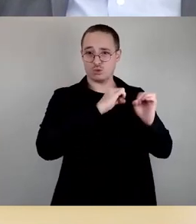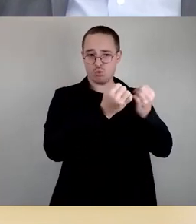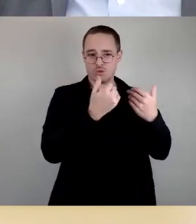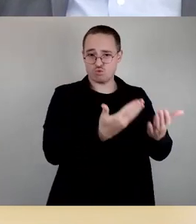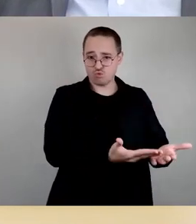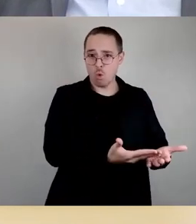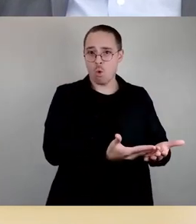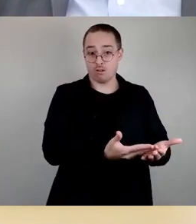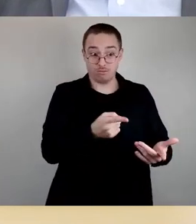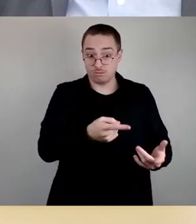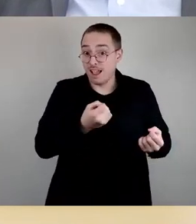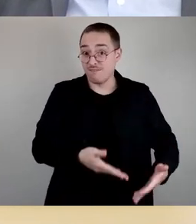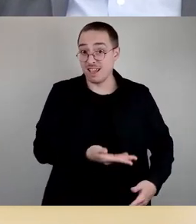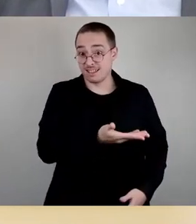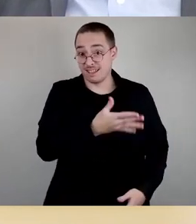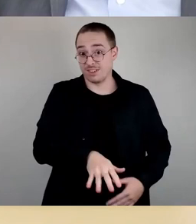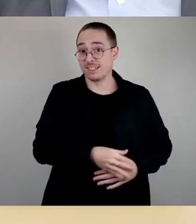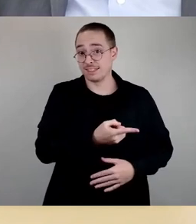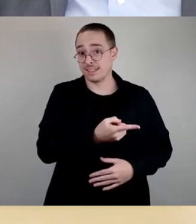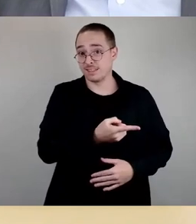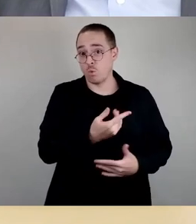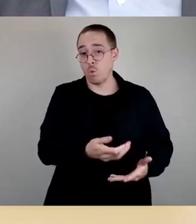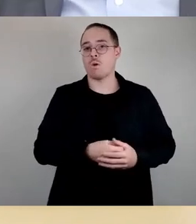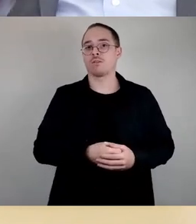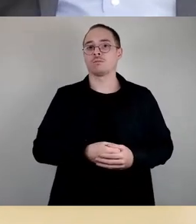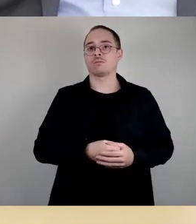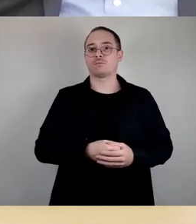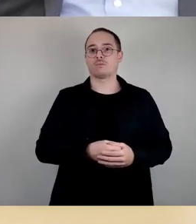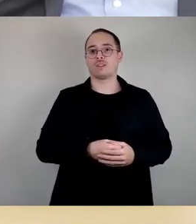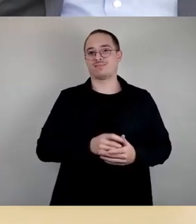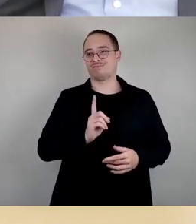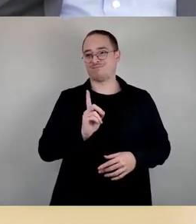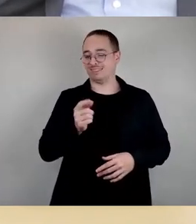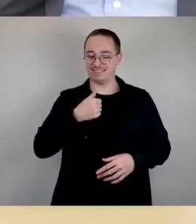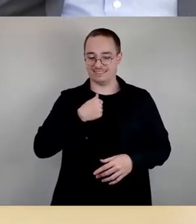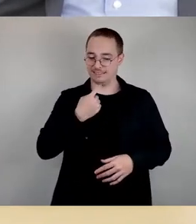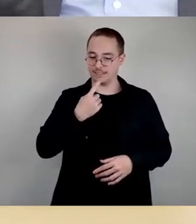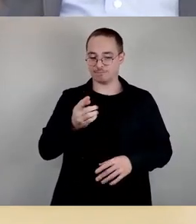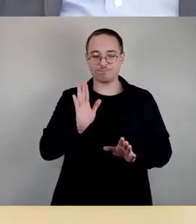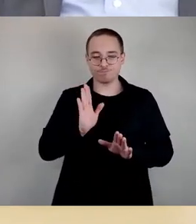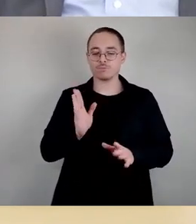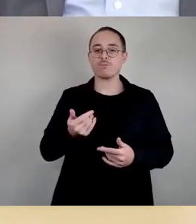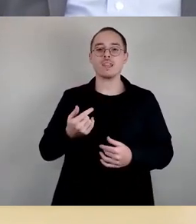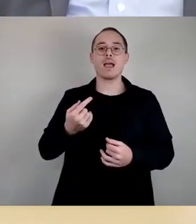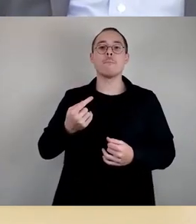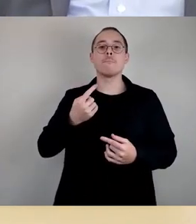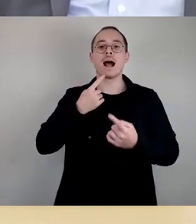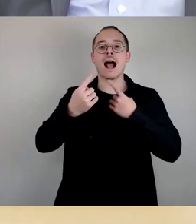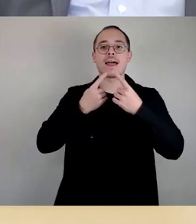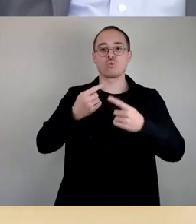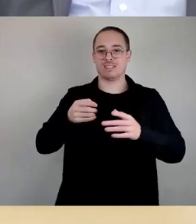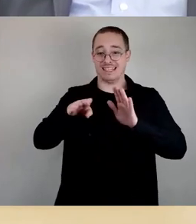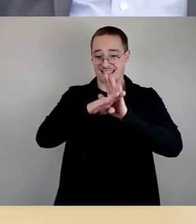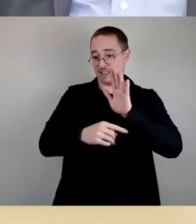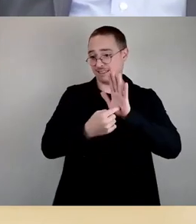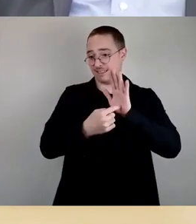Dann kann man sich, wie Sie gerade vorgelesen haben, in den Beratungsregeln dann nach der Abstimmung zu